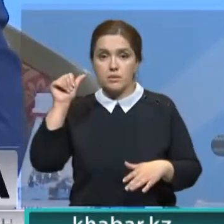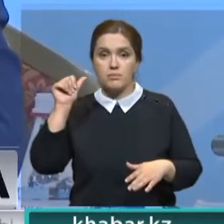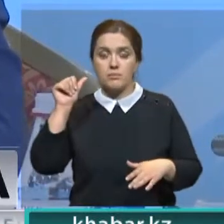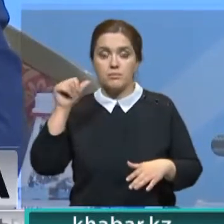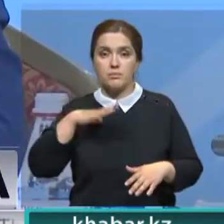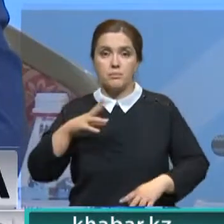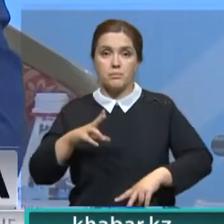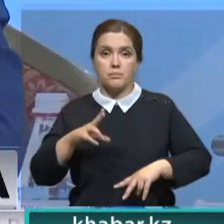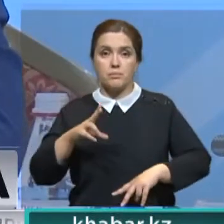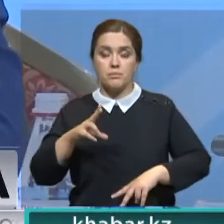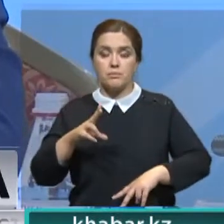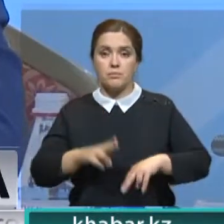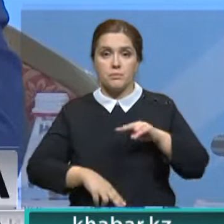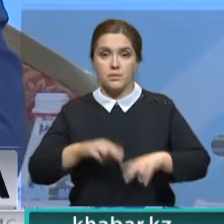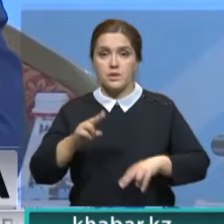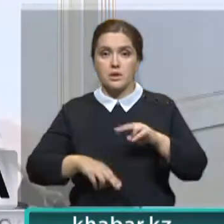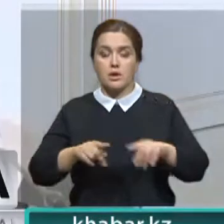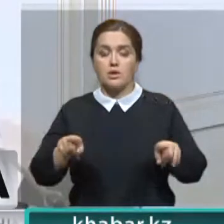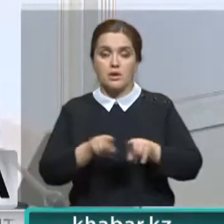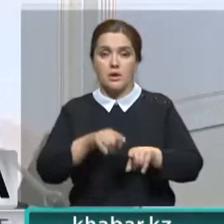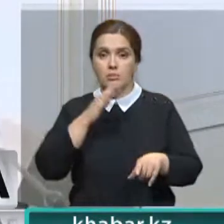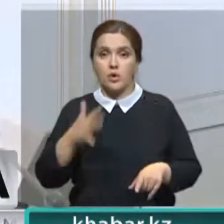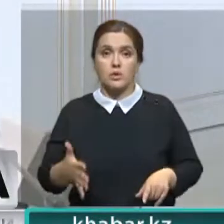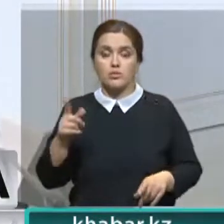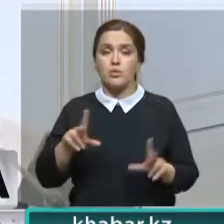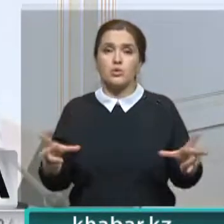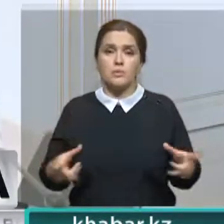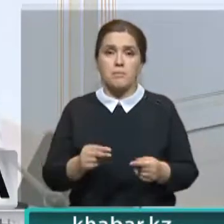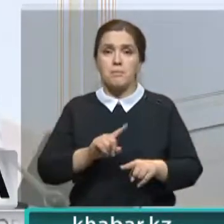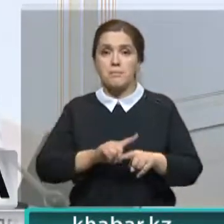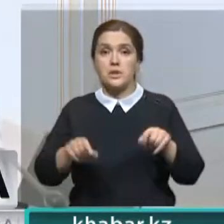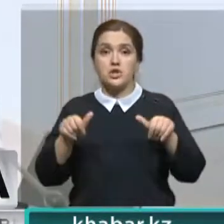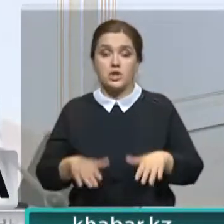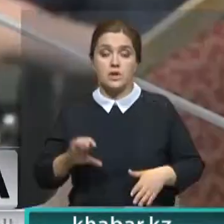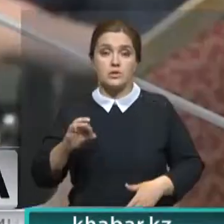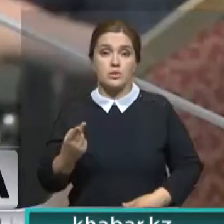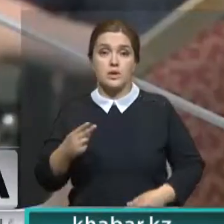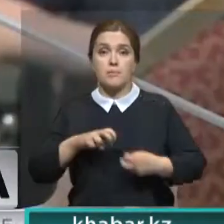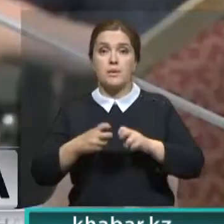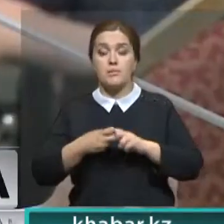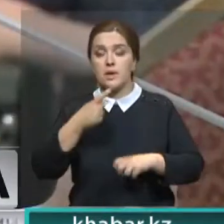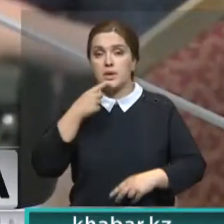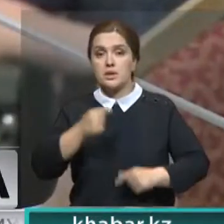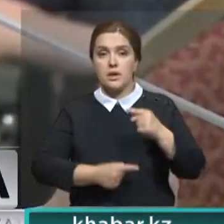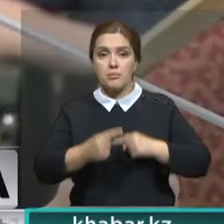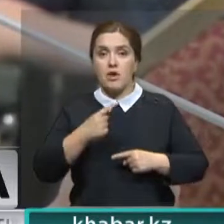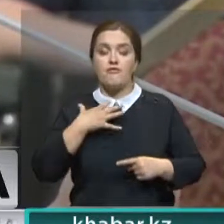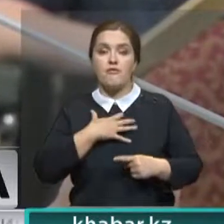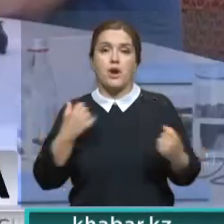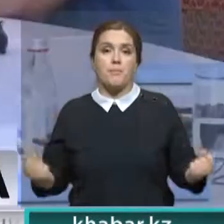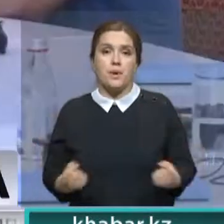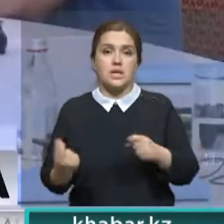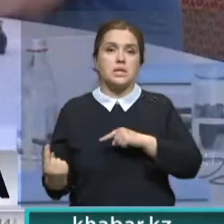построили 99 таких живых домов. Чтобы успешно и оперативно решать социальные проблемы, говорят бизнесмены, важно поддерживать